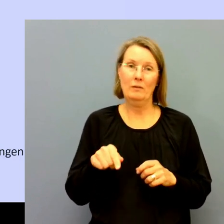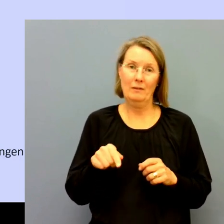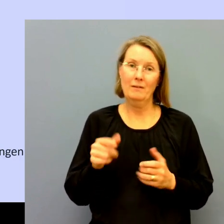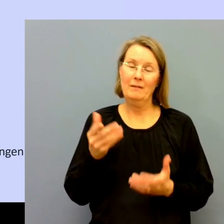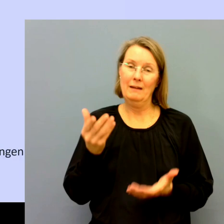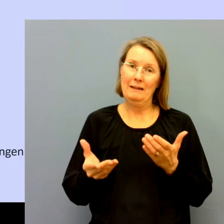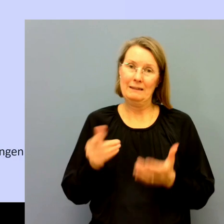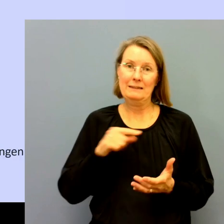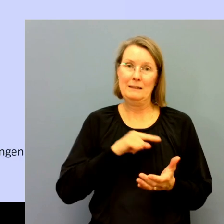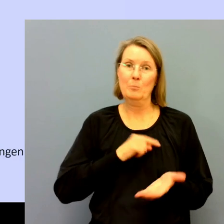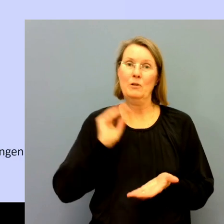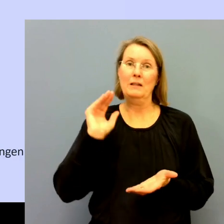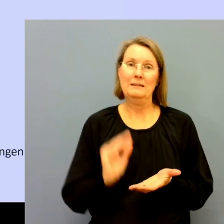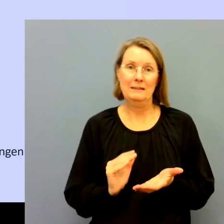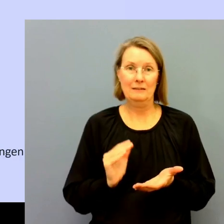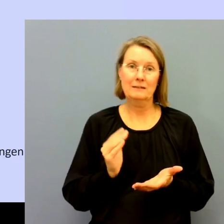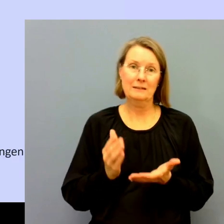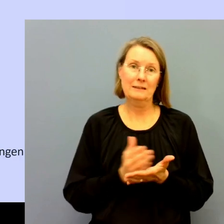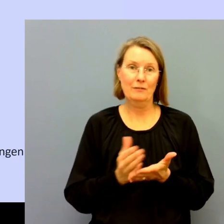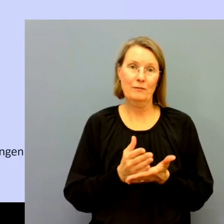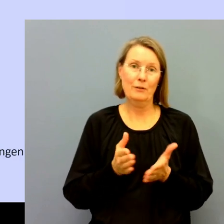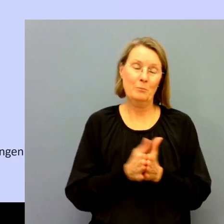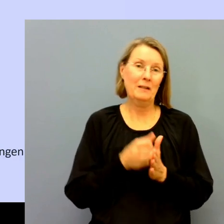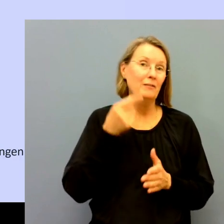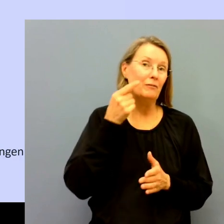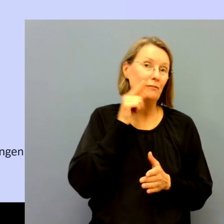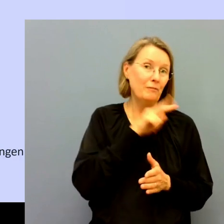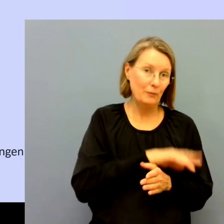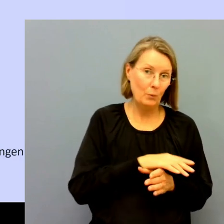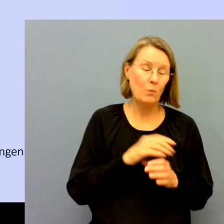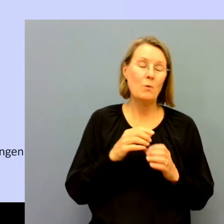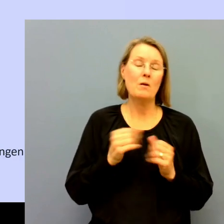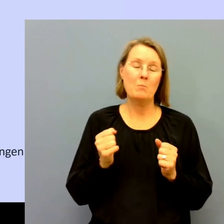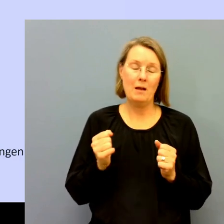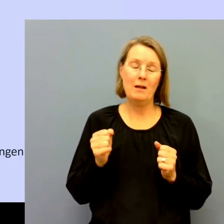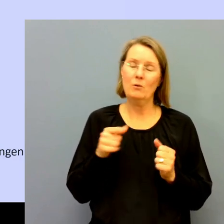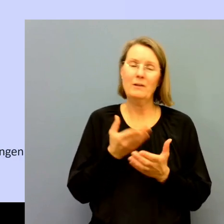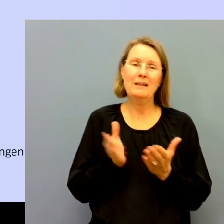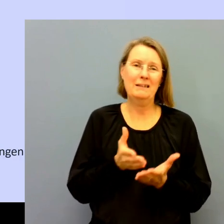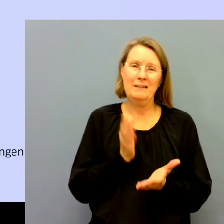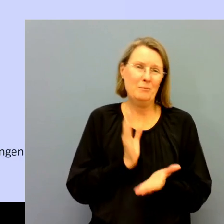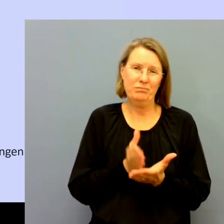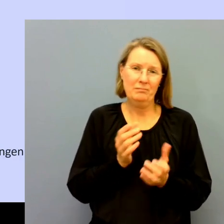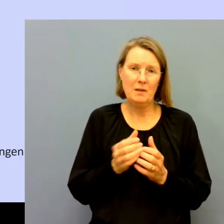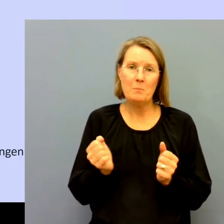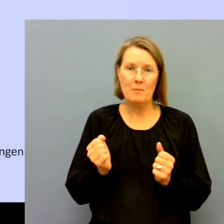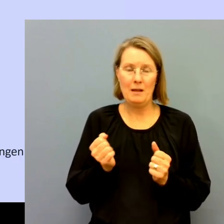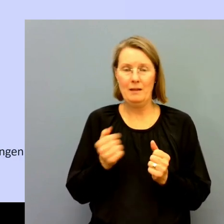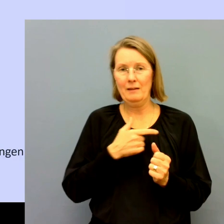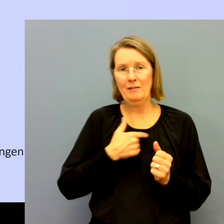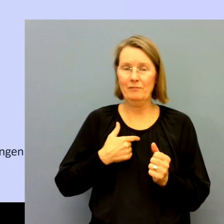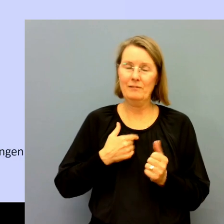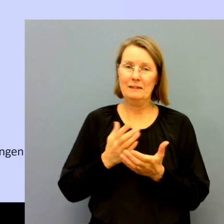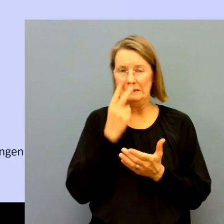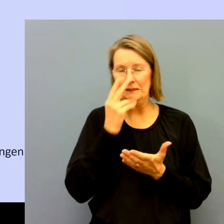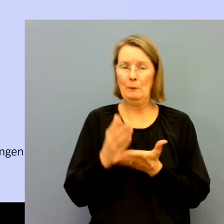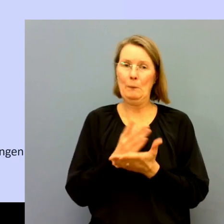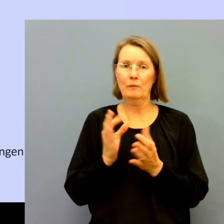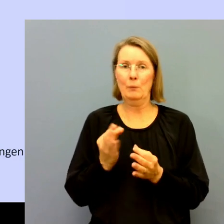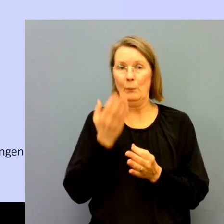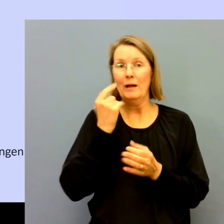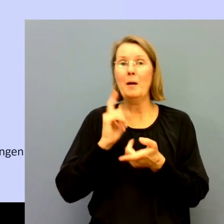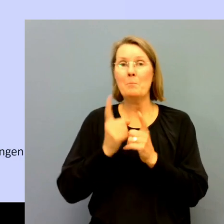åren. Så det är ju liksom ingen siffra som är ristad i sten på något sätt. Men det kan ge ett hum om hur läget kommer att se ut framöver.